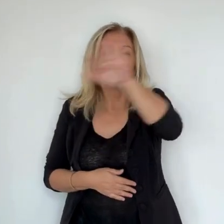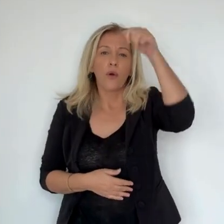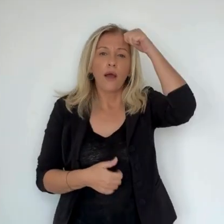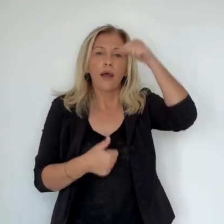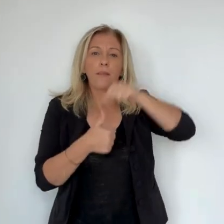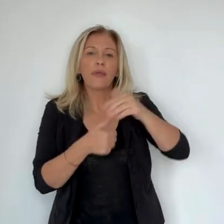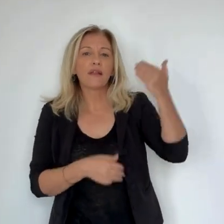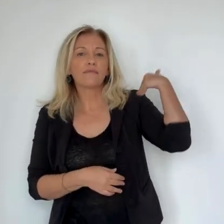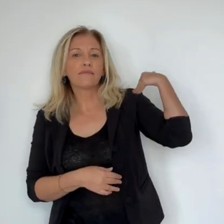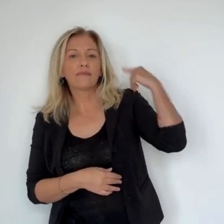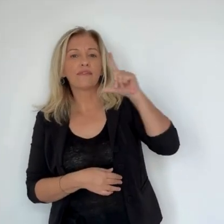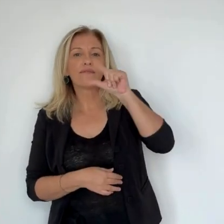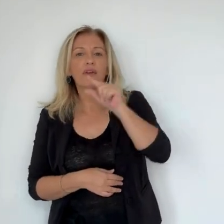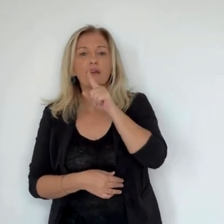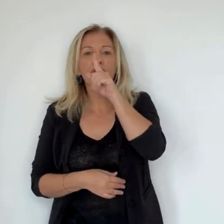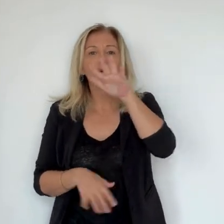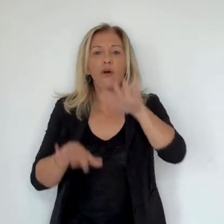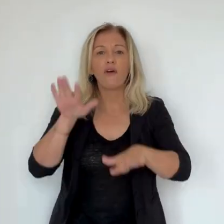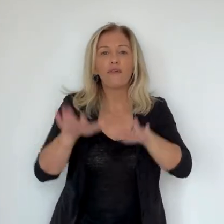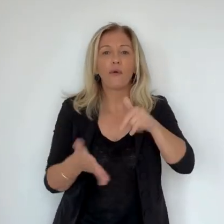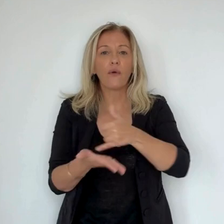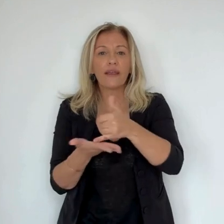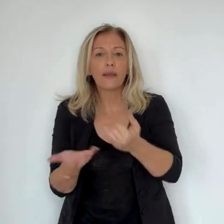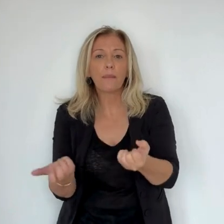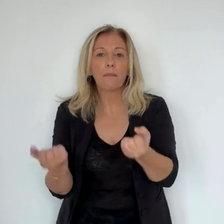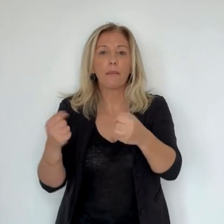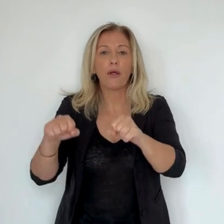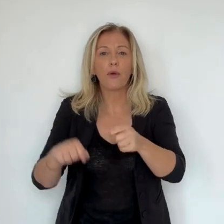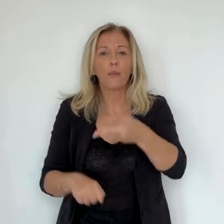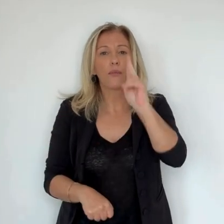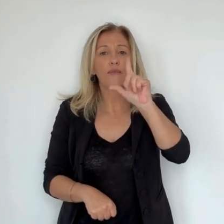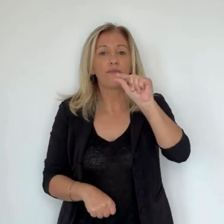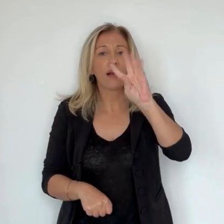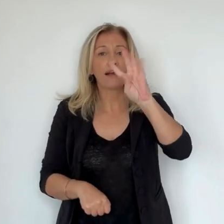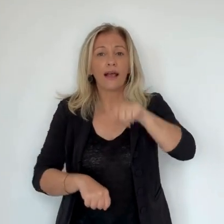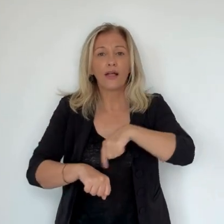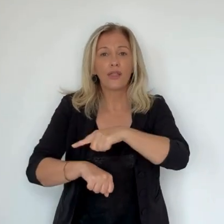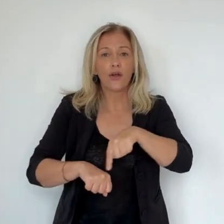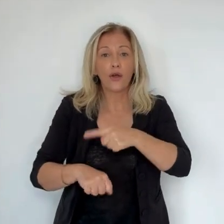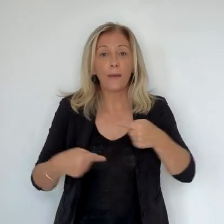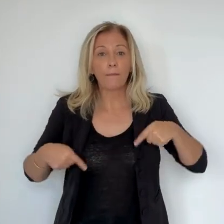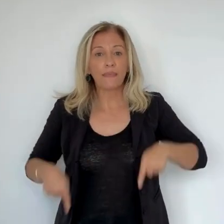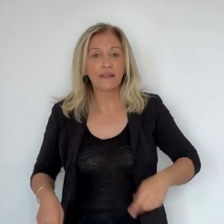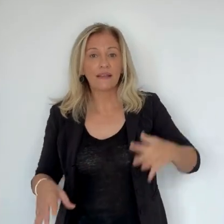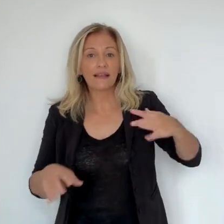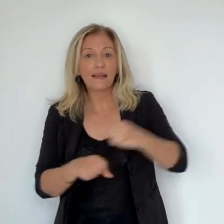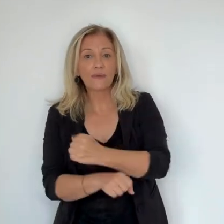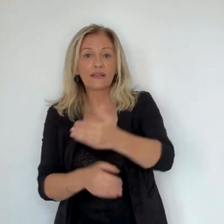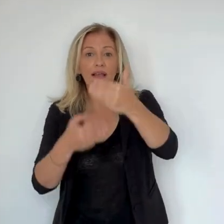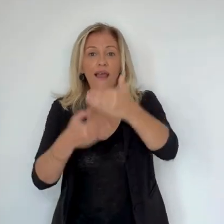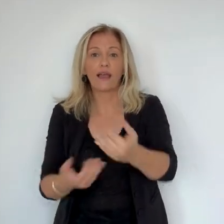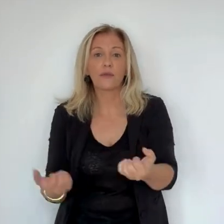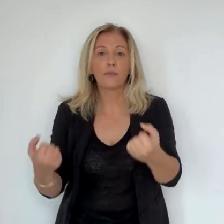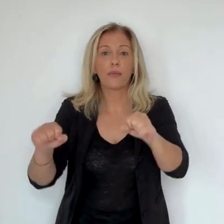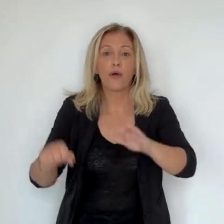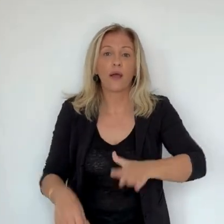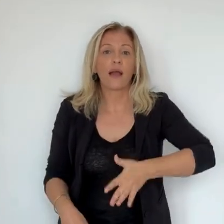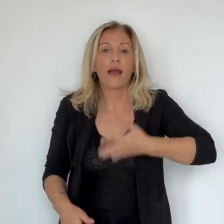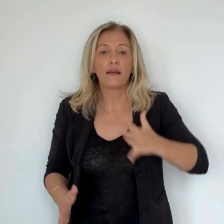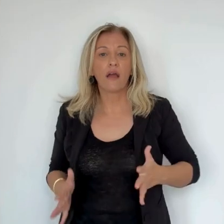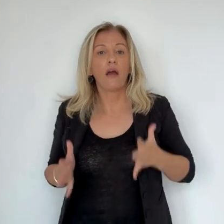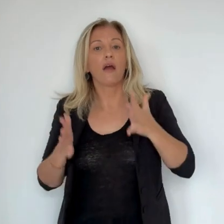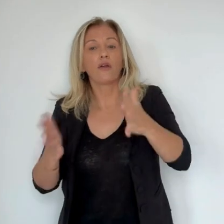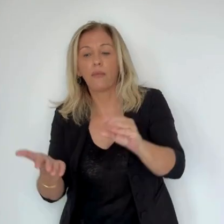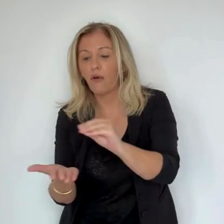jours. La ministre qui, par un engagement écrit, avait permis de lever ce blocage. Mais ici, on nous a confié attendre plus